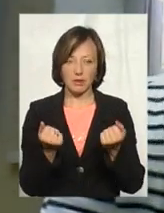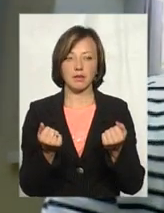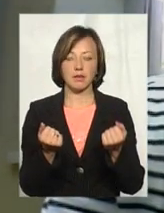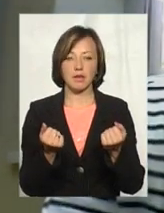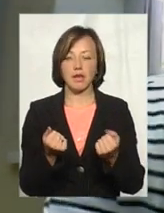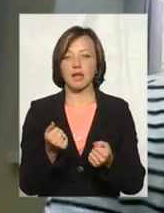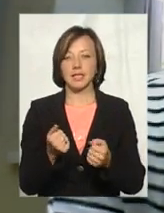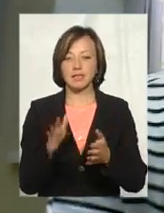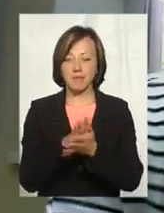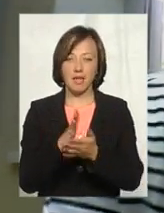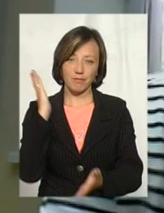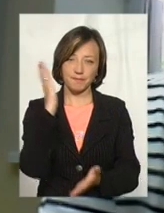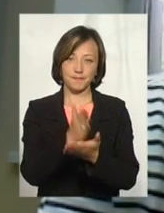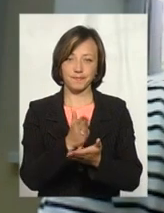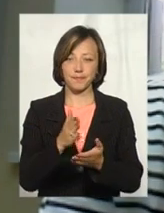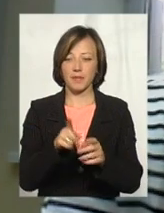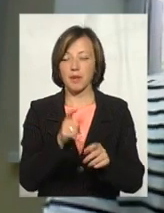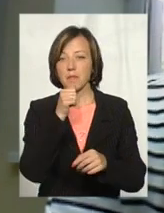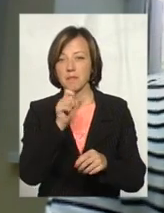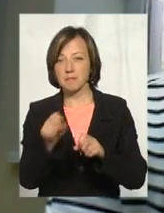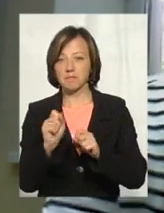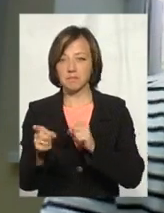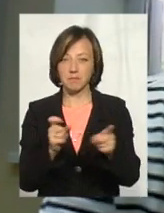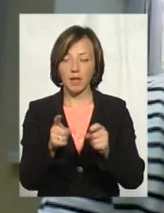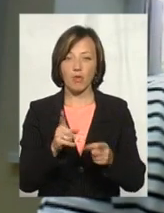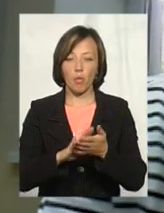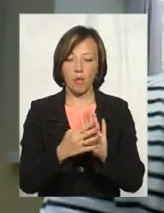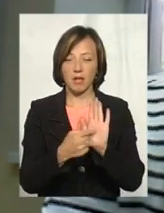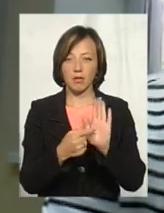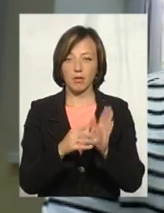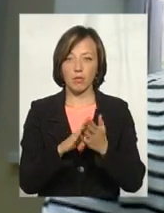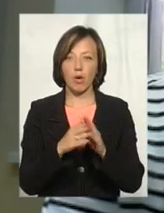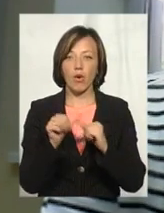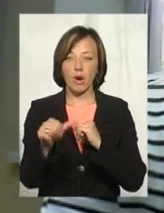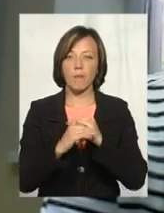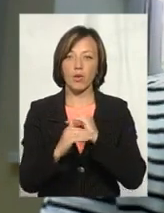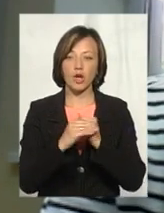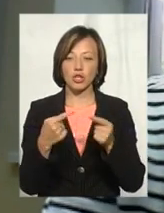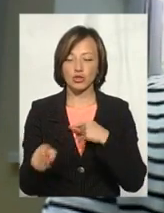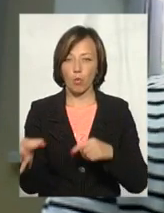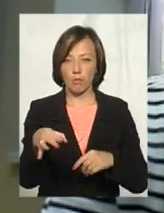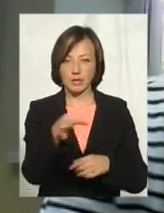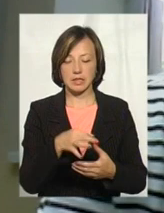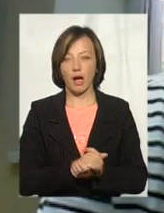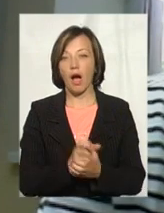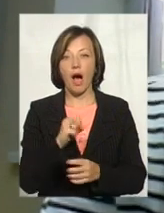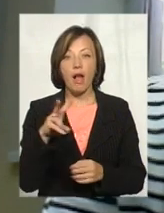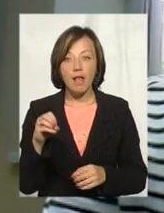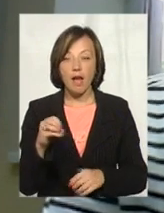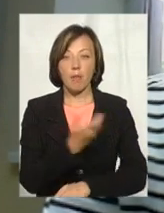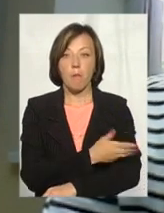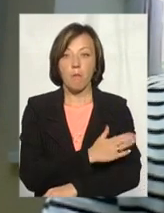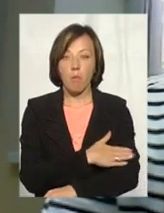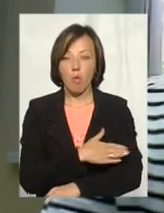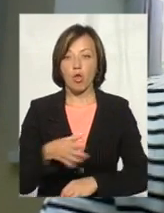Із транзитом, за документами, які вони нам надавали, начебто в них були домовленості з опрямленими полігонами інших областях. Але не в Полтавщині